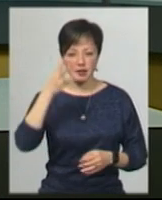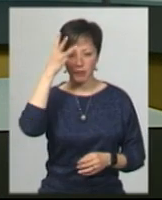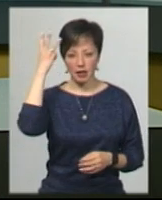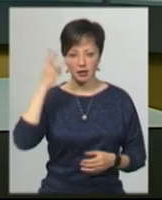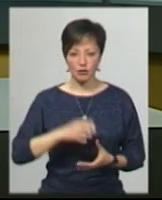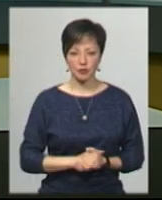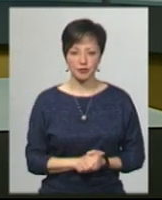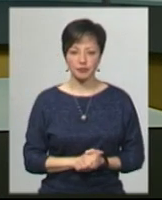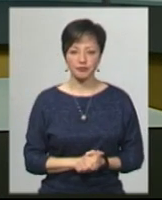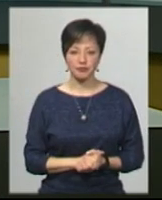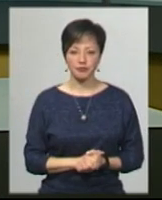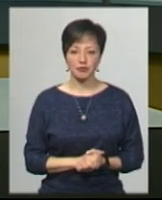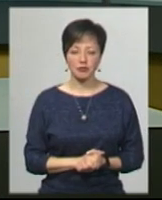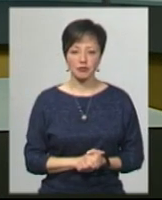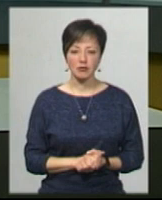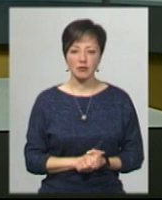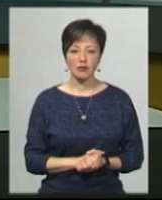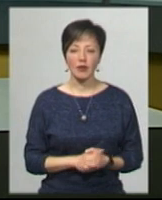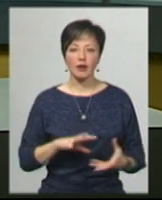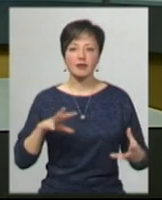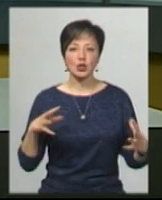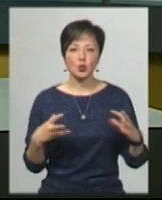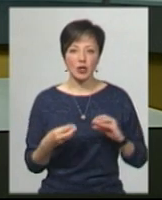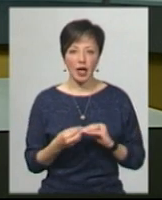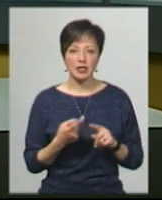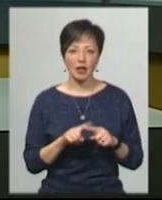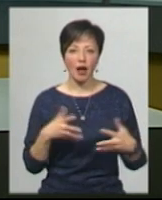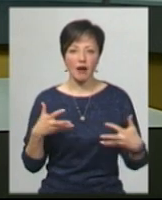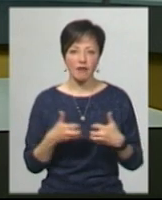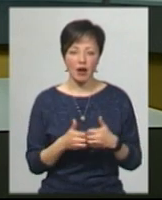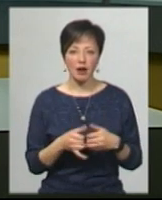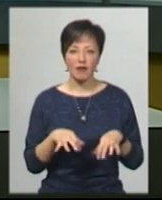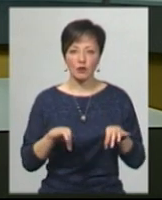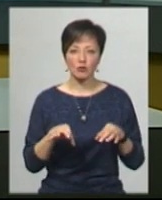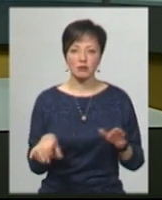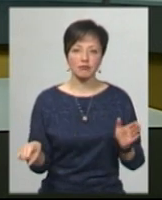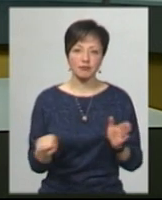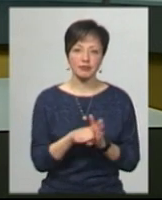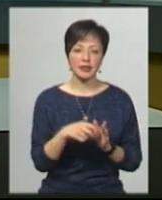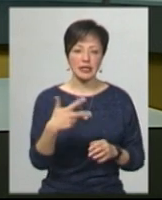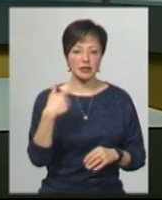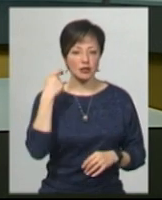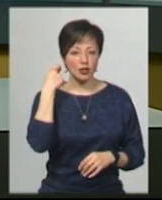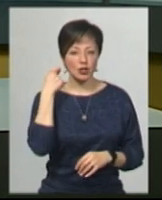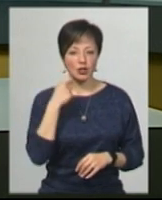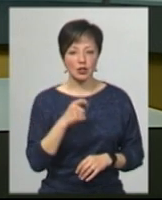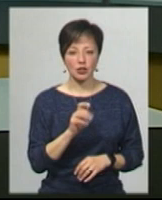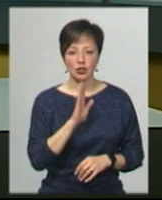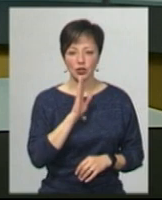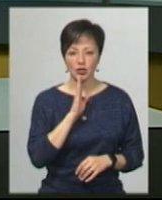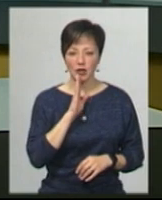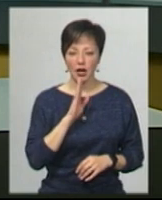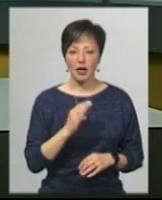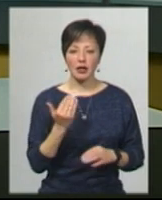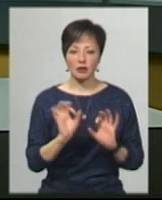Катерина Герасімук. Нагадаємо, у результаті тієї аварії під колесами автівки загинула 30-річна Олена Кухарук. За